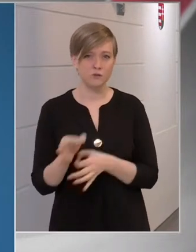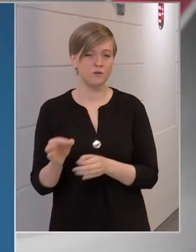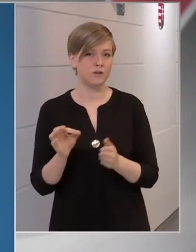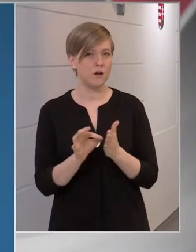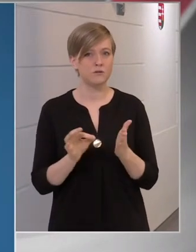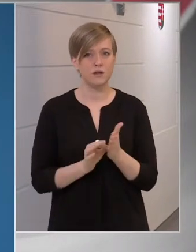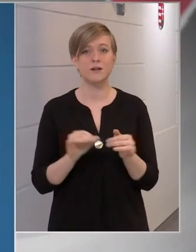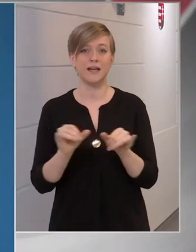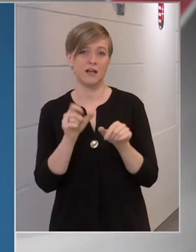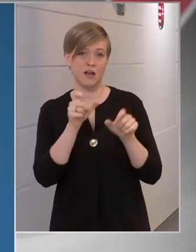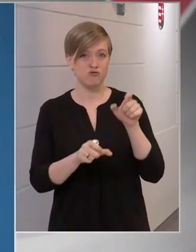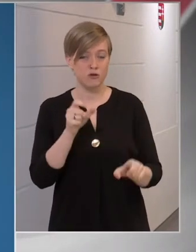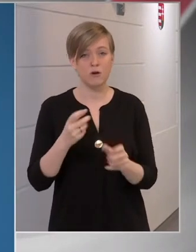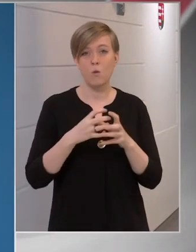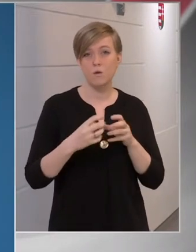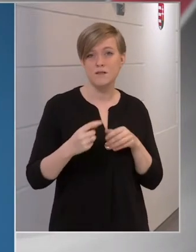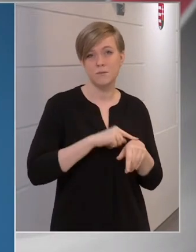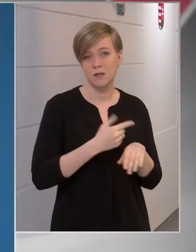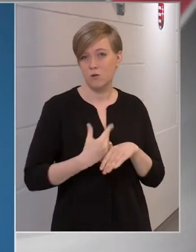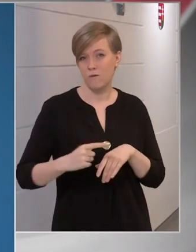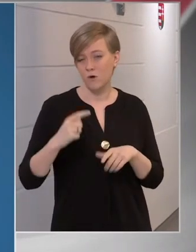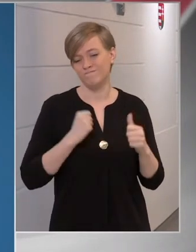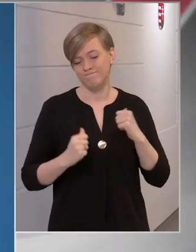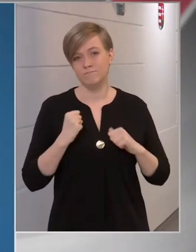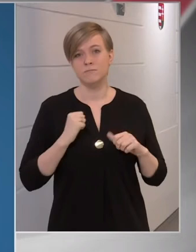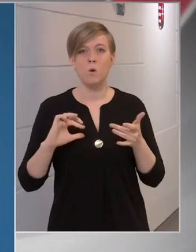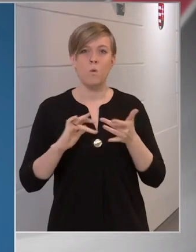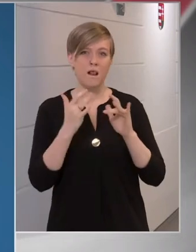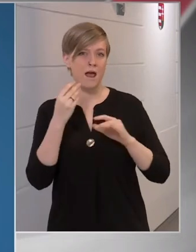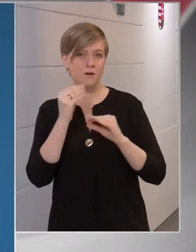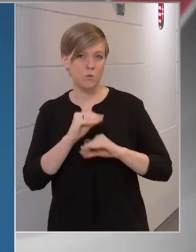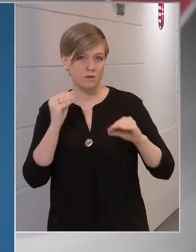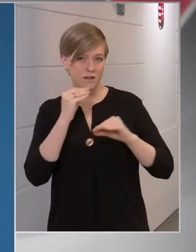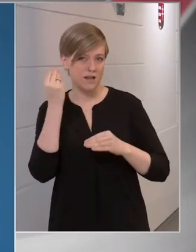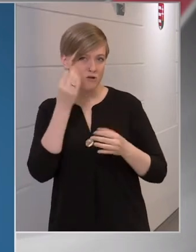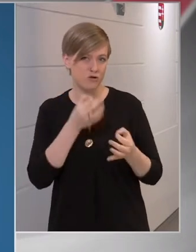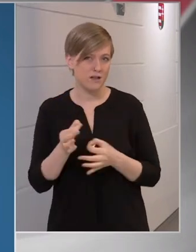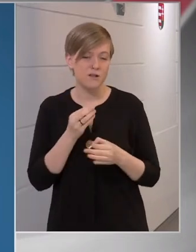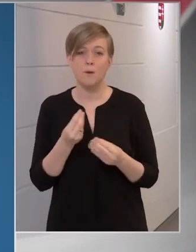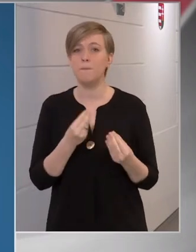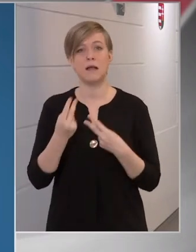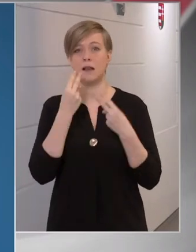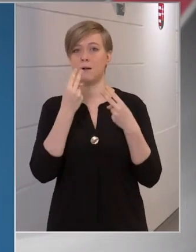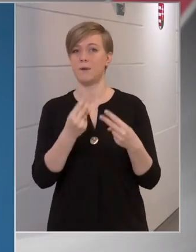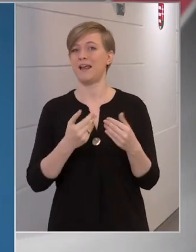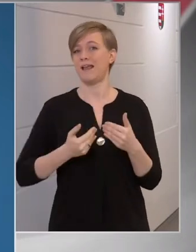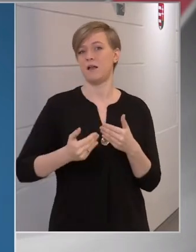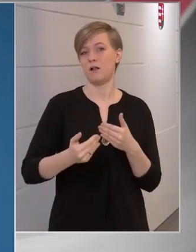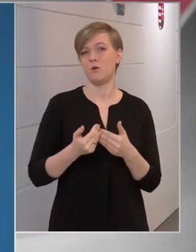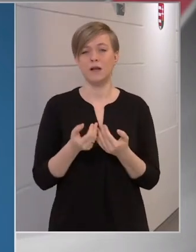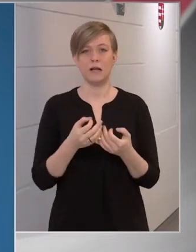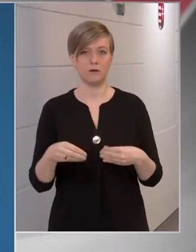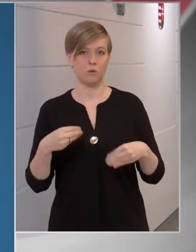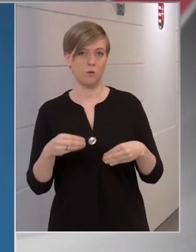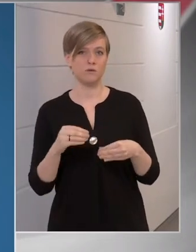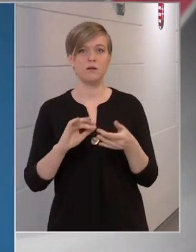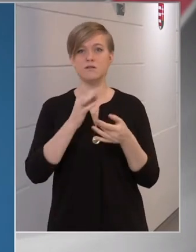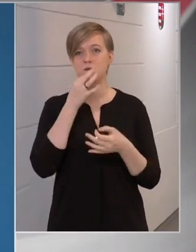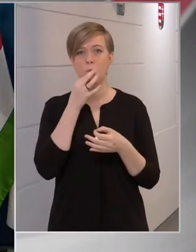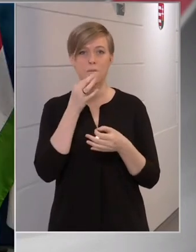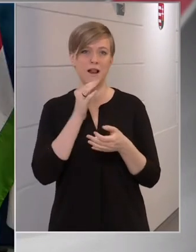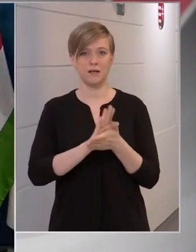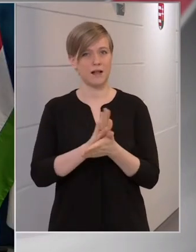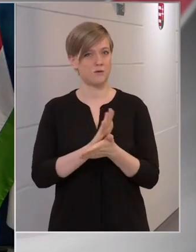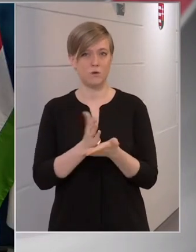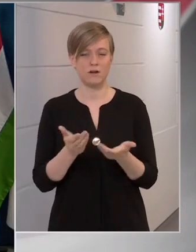érettségizők pedig sokkal hosszabb időt volt a kénytelenek online oktatásban készülni, miért nem látják egyelőre indokoltnak a szóbelik eltörlését?